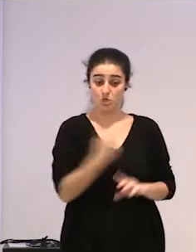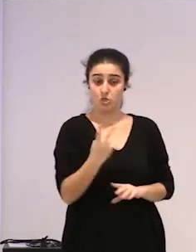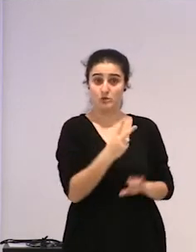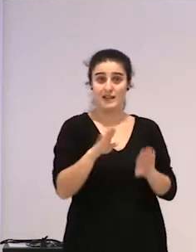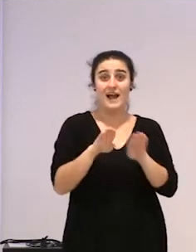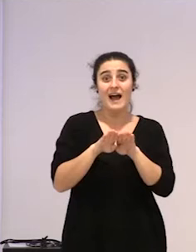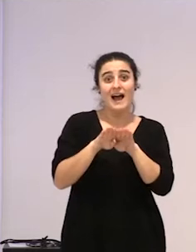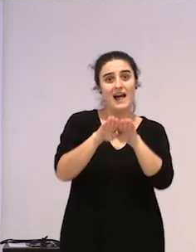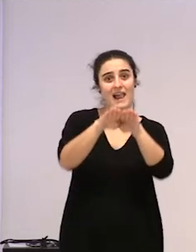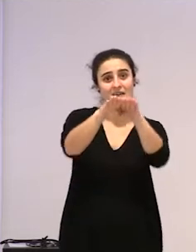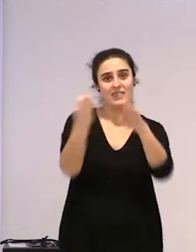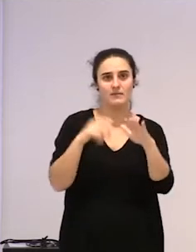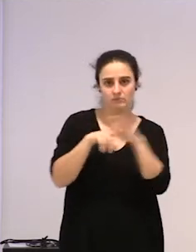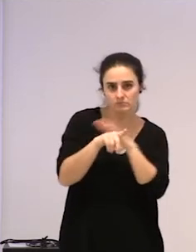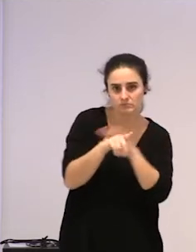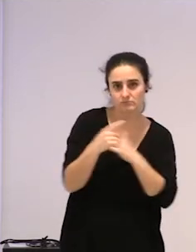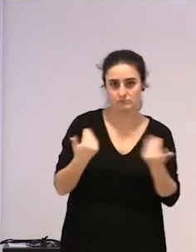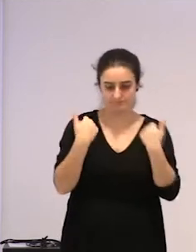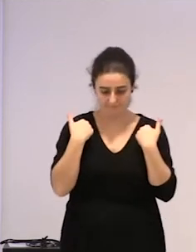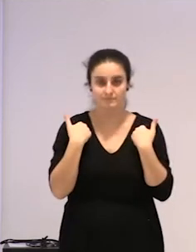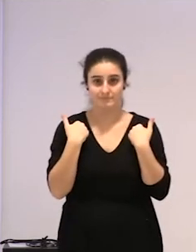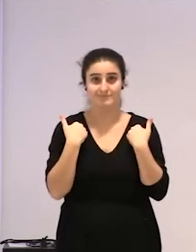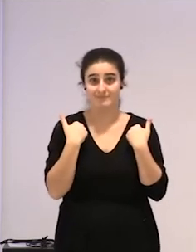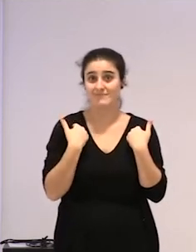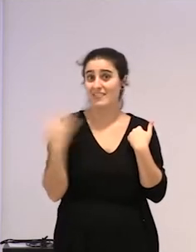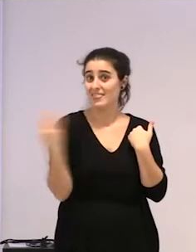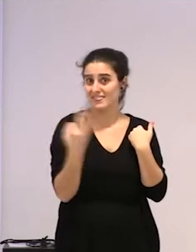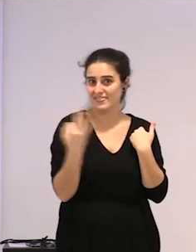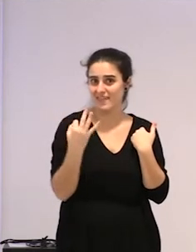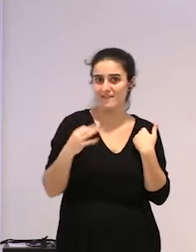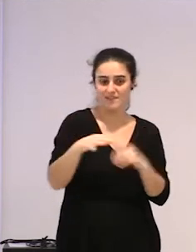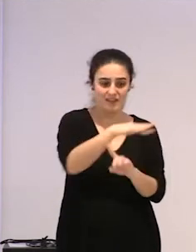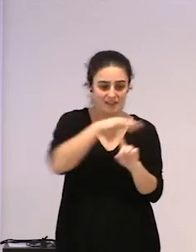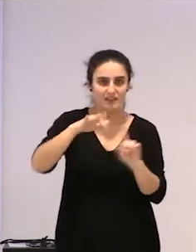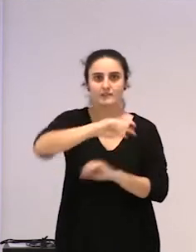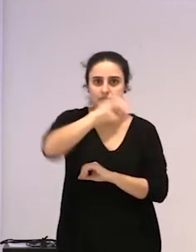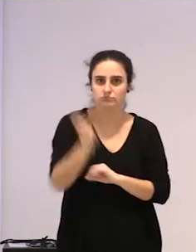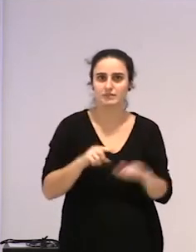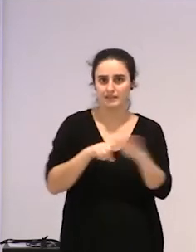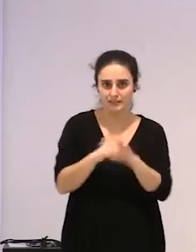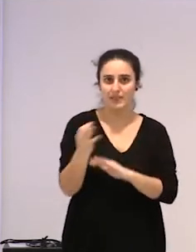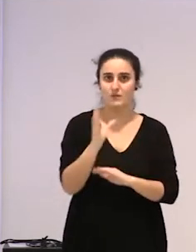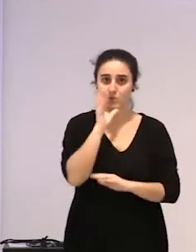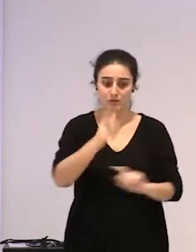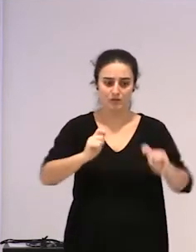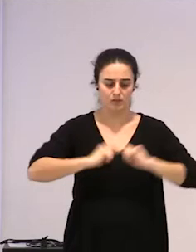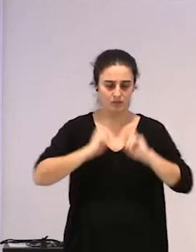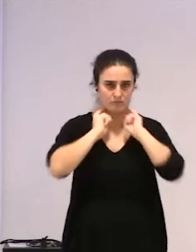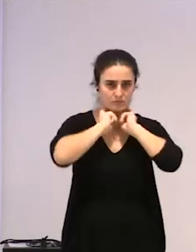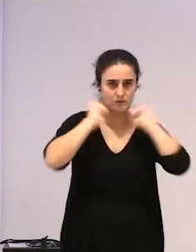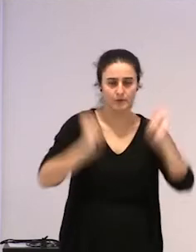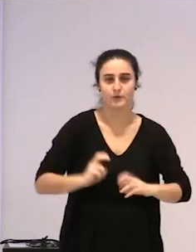ustartu beharrizatea, eta aldiberean gestionatzea, ez den atoki asko, ez, eta horrek estresan dia sortzen du ere bai,